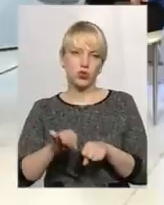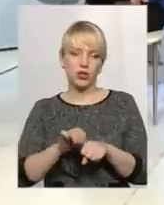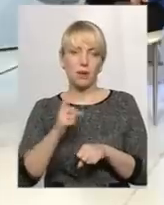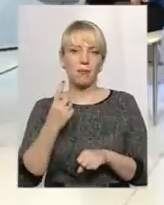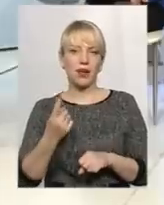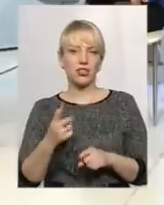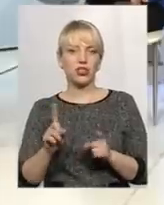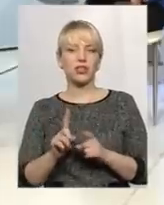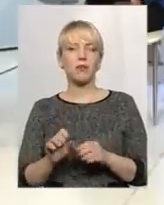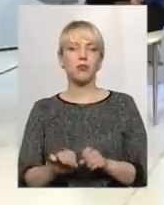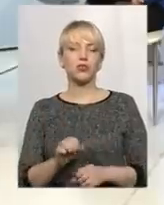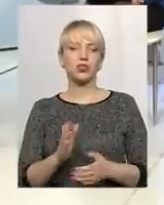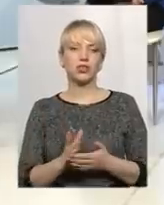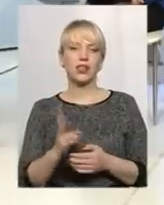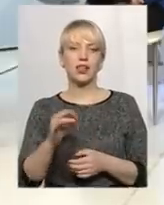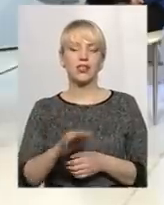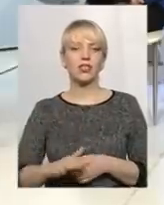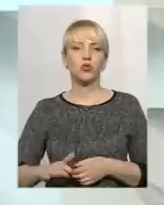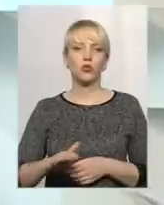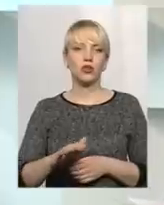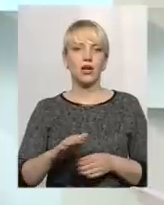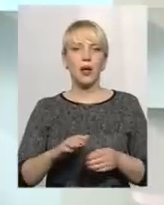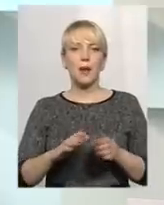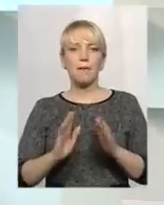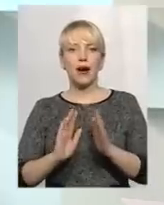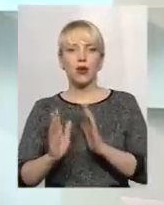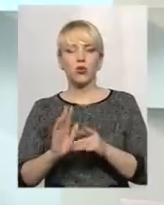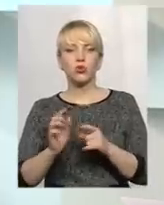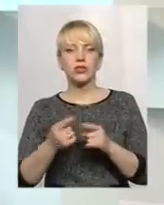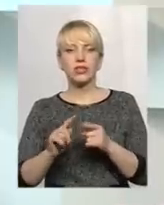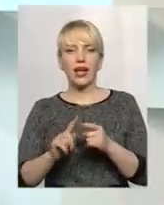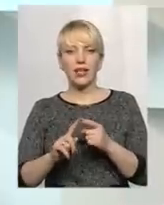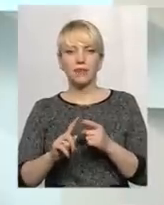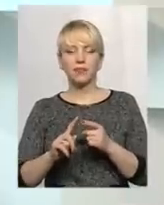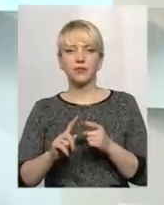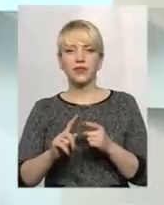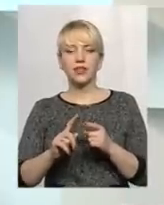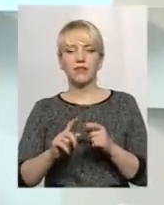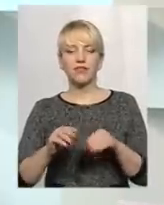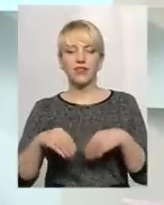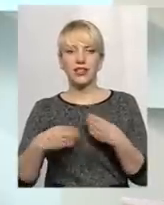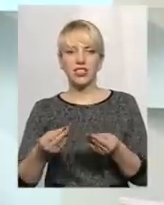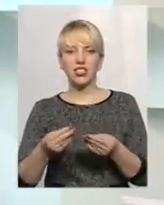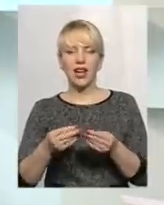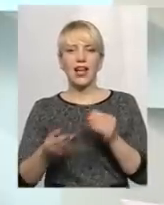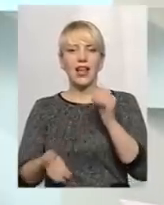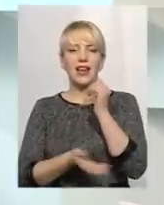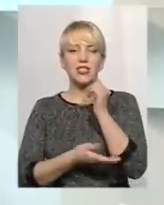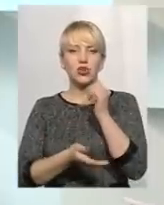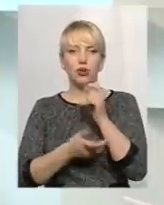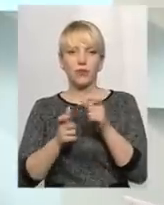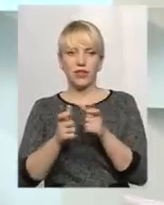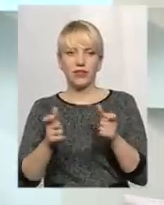Перші, які порушення є на території парку, це порушення, пов'язані з видачою лісорубних квитків. Цілий ряд